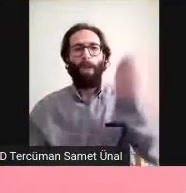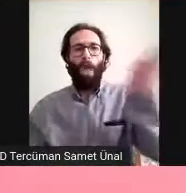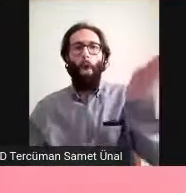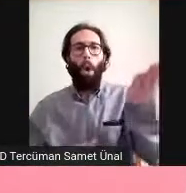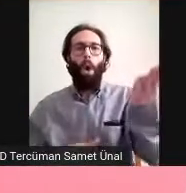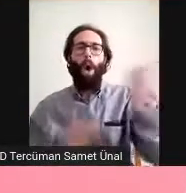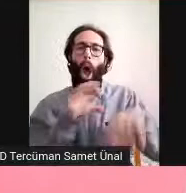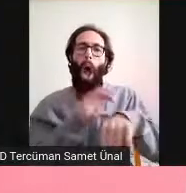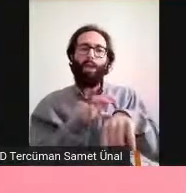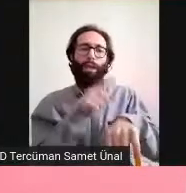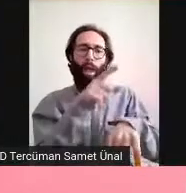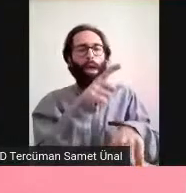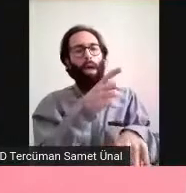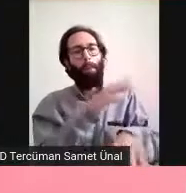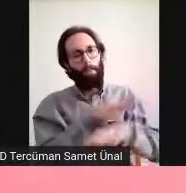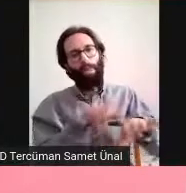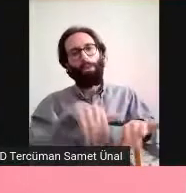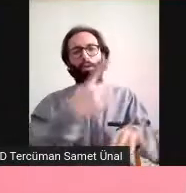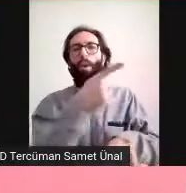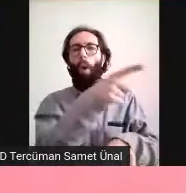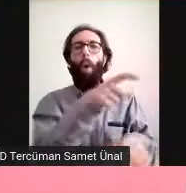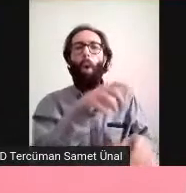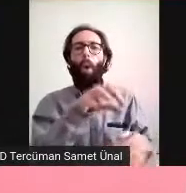Bu da biraz ilginç bir şey.